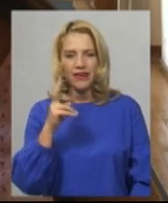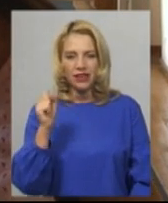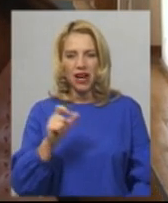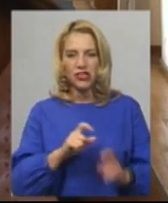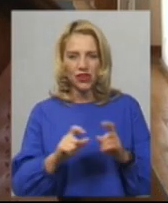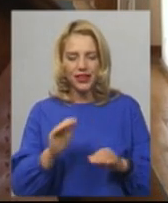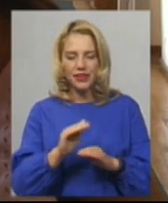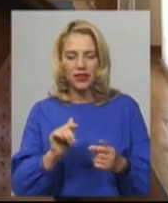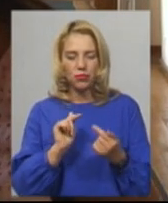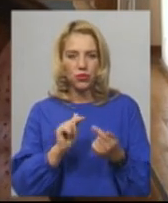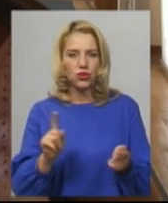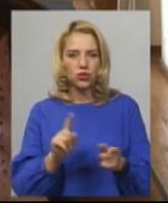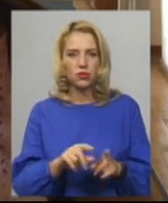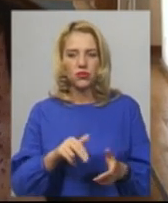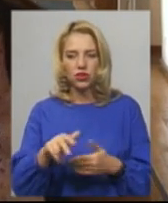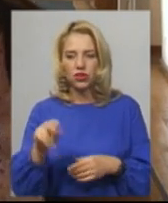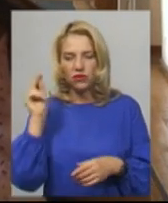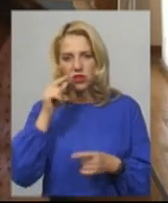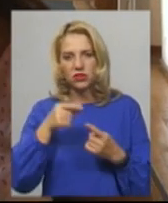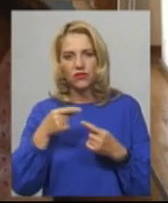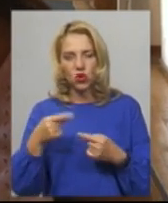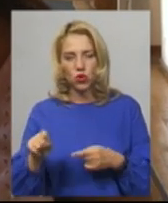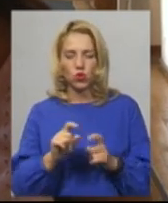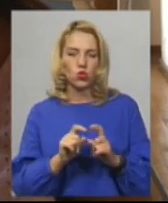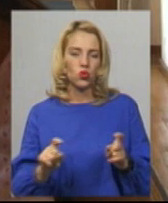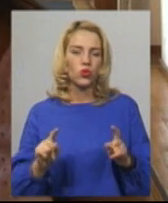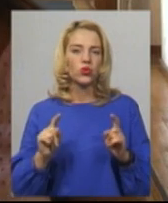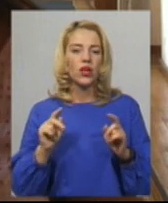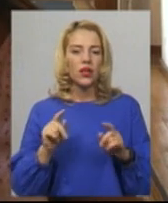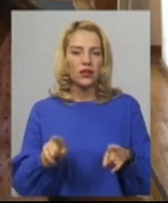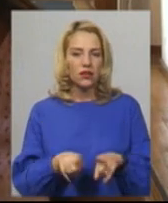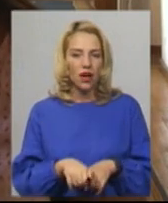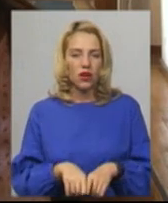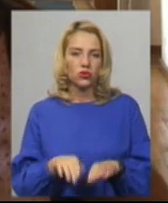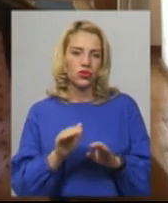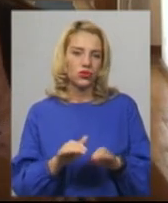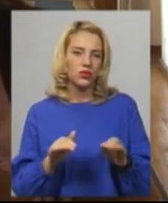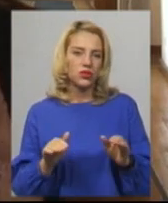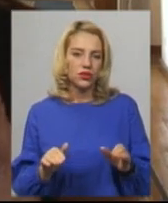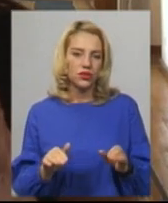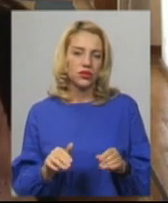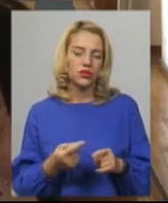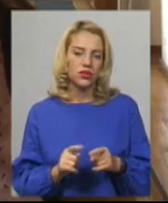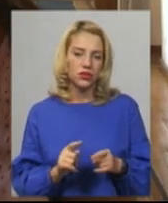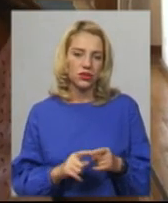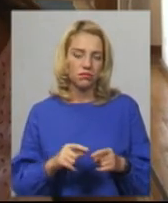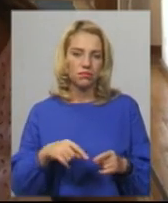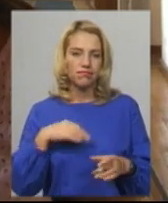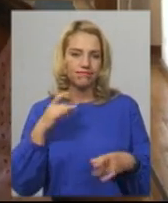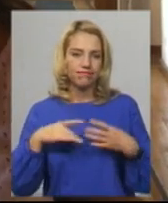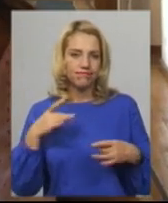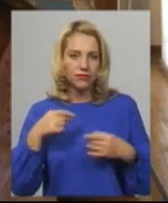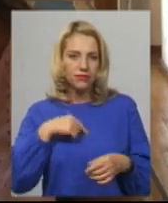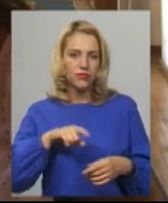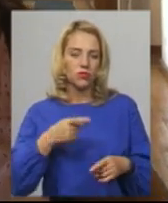проти, щоб вони десь ішли навчатися в іншу школу, також вони, навіть порушена у них психіка. Бо